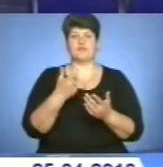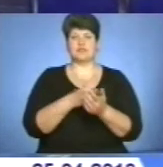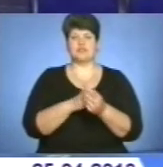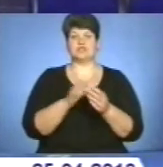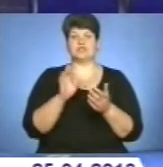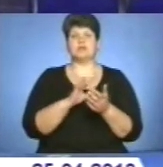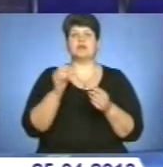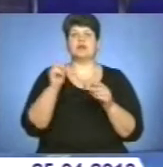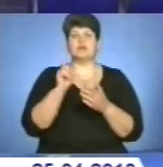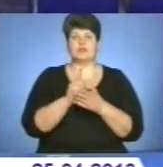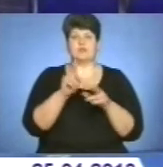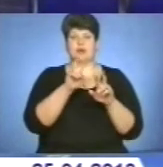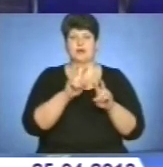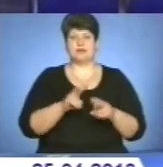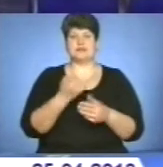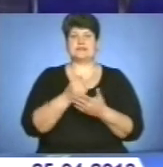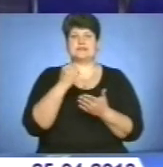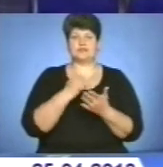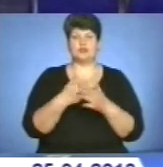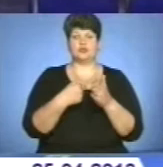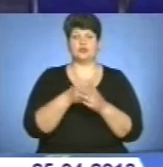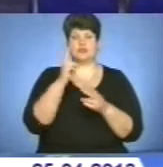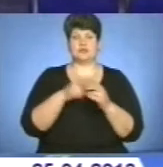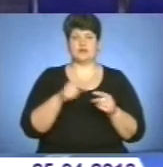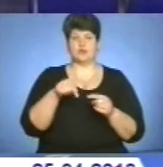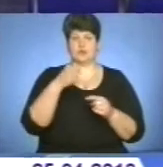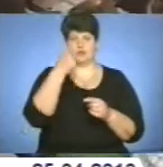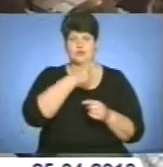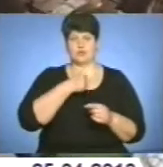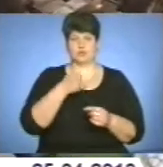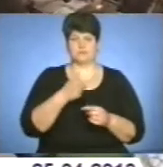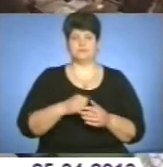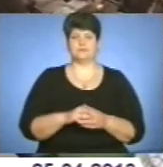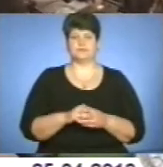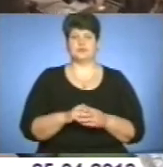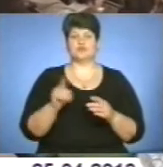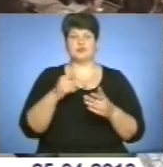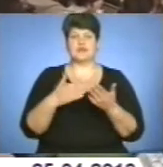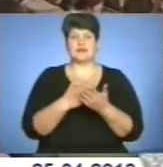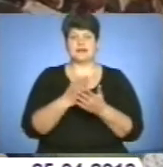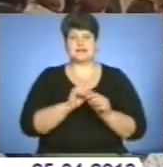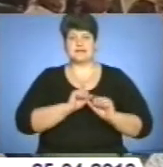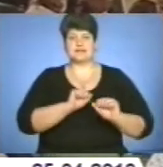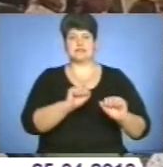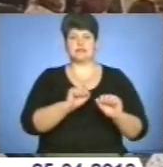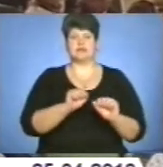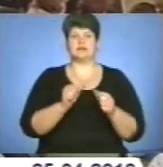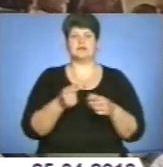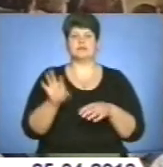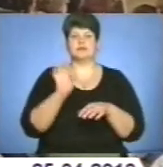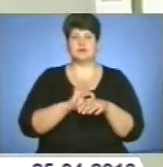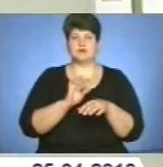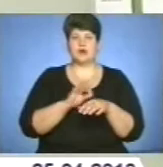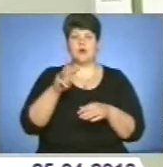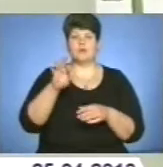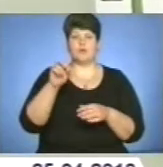МОЗ має переглянути та затвердити до кінця поточного року. Щоб якісніше захистити українців від імунних захворювань, МОЗ